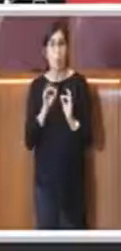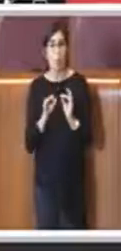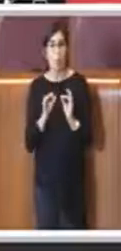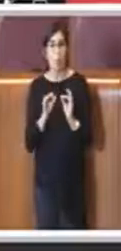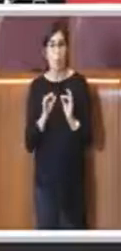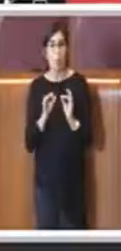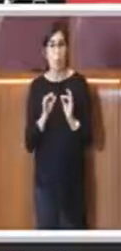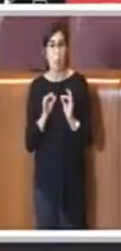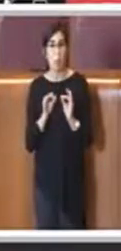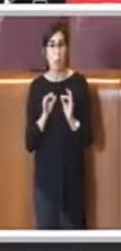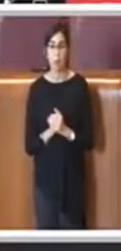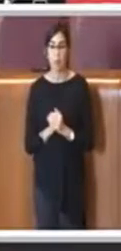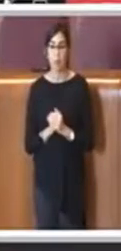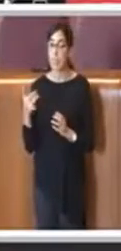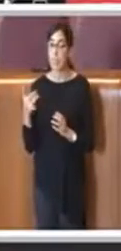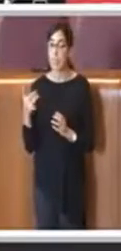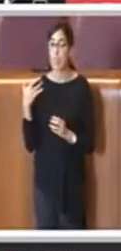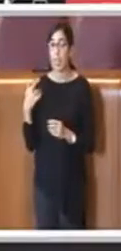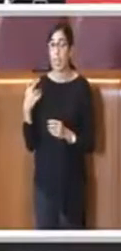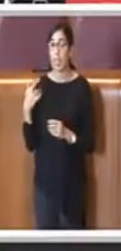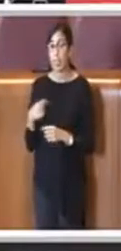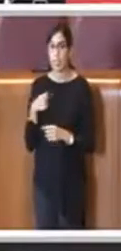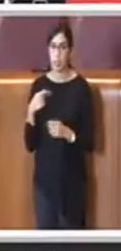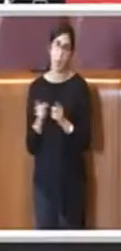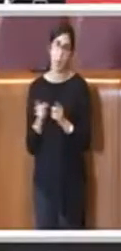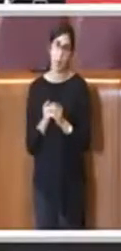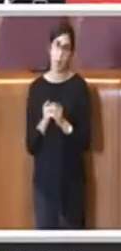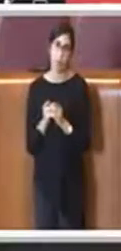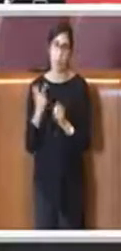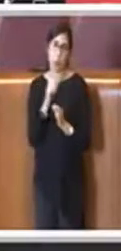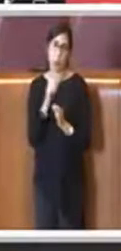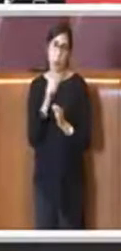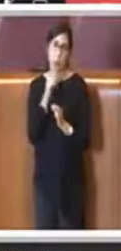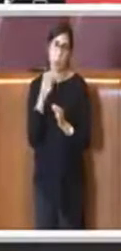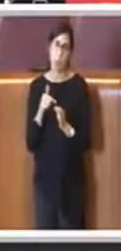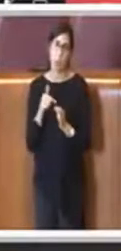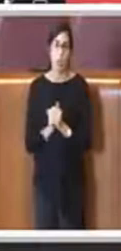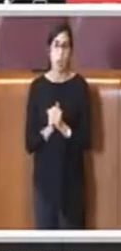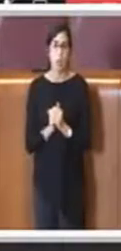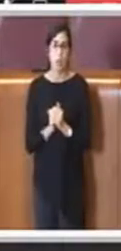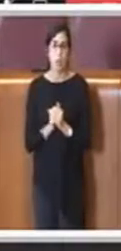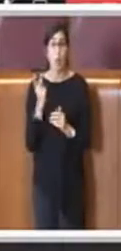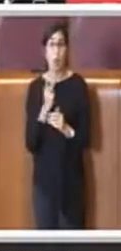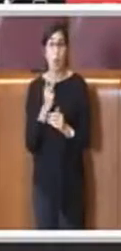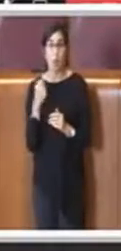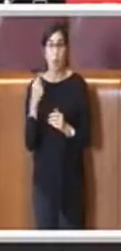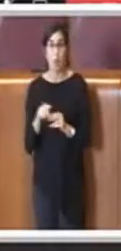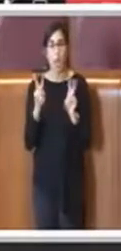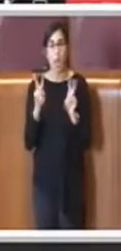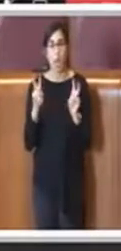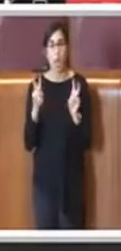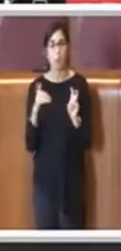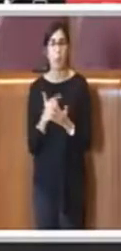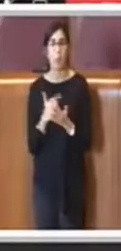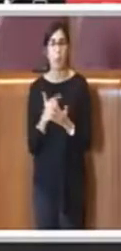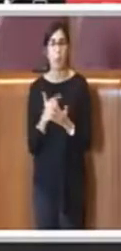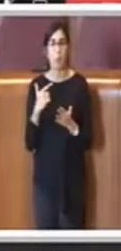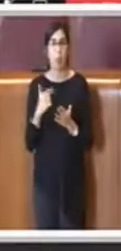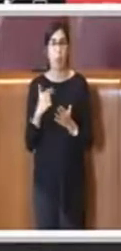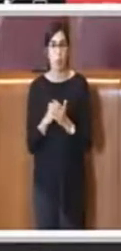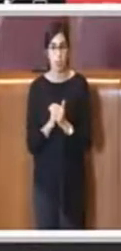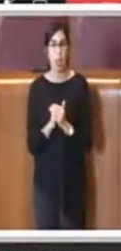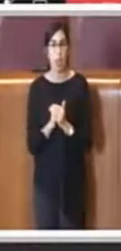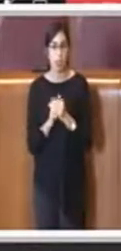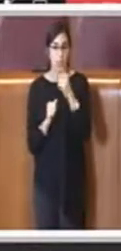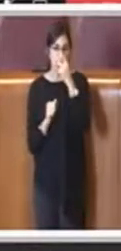Sì, grazie Presidente. Sarò più breve dei tre minuti, nonostante la materia sia molto importante e determini